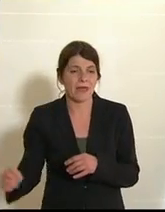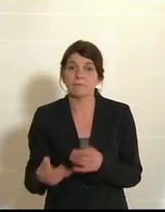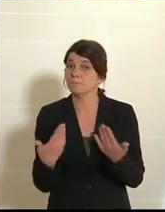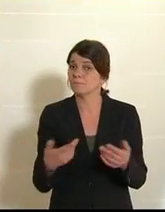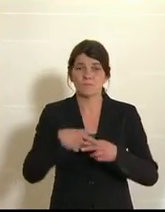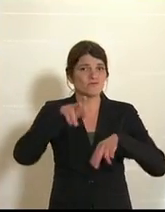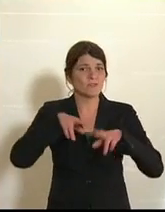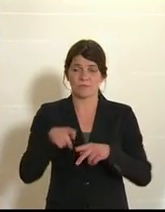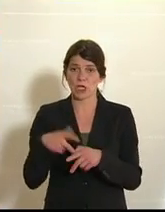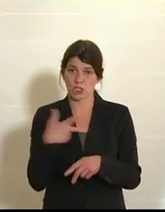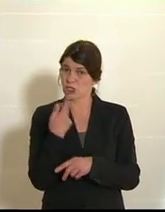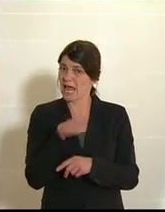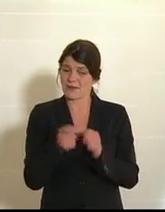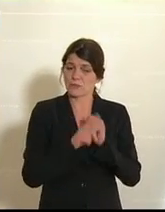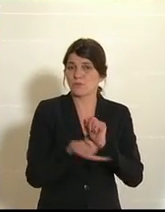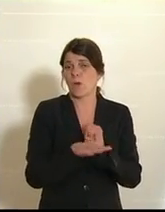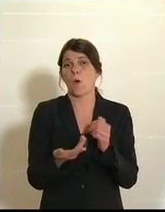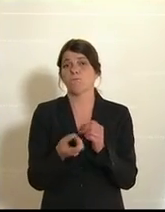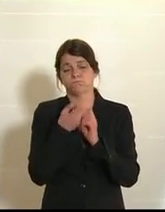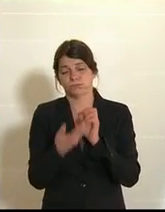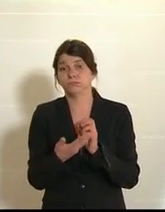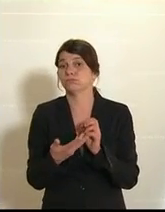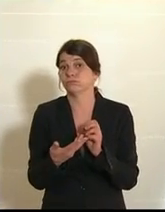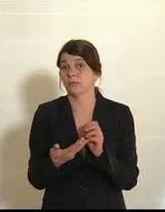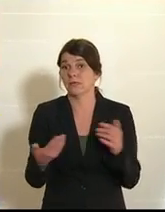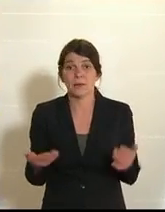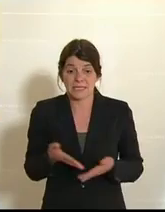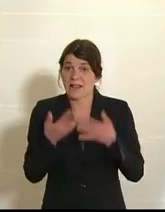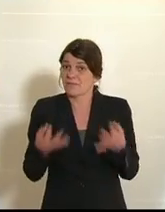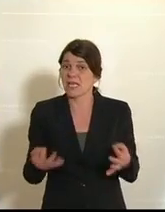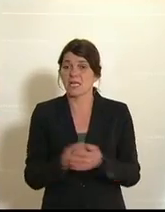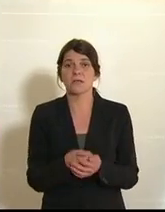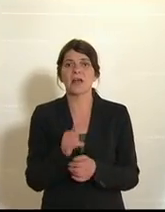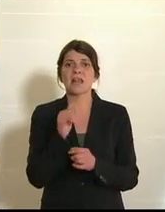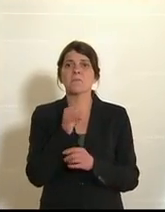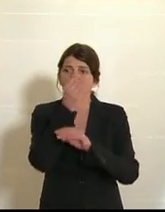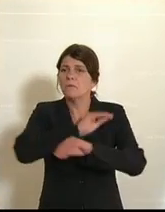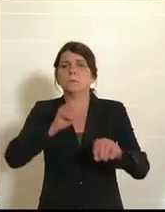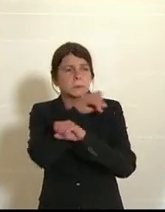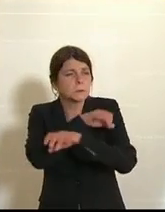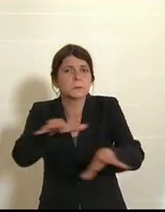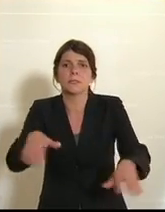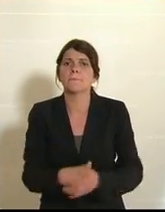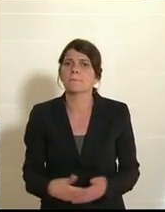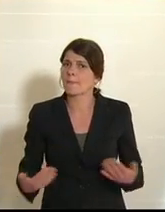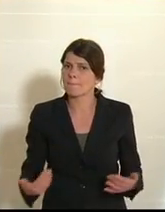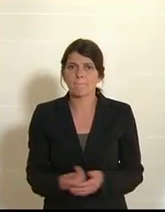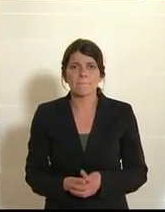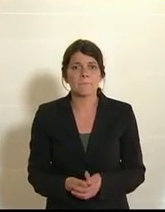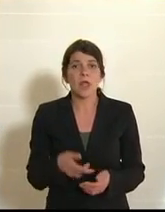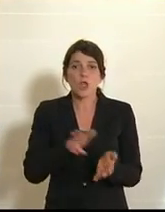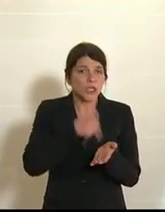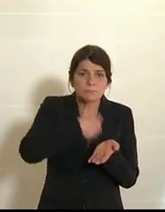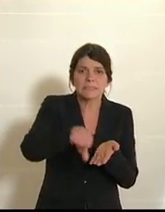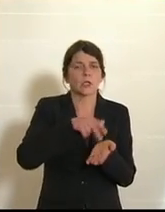Künstler Sozialversicherungsfonds, und es nutzt nichts, auch wenn dauernd verbreitet wird. Es ist dort nichts